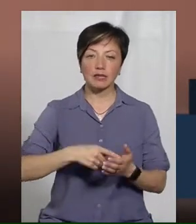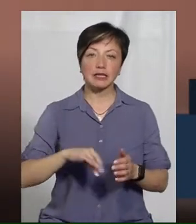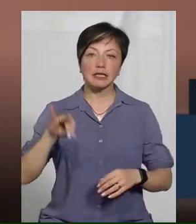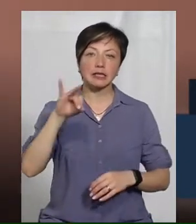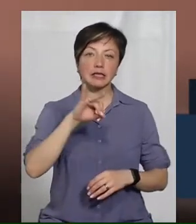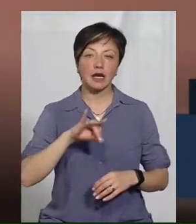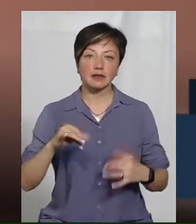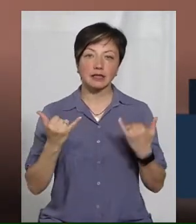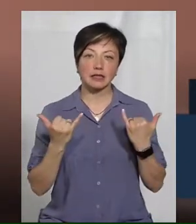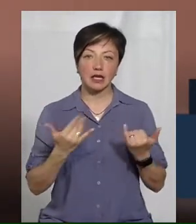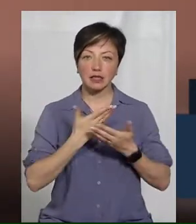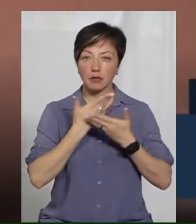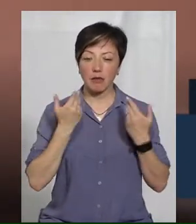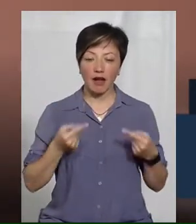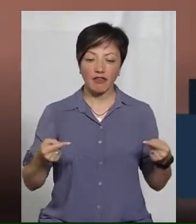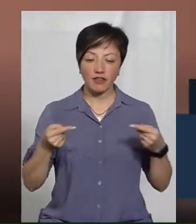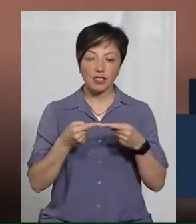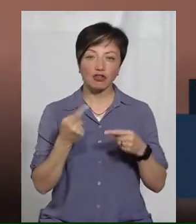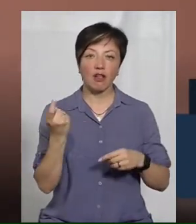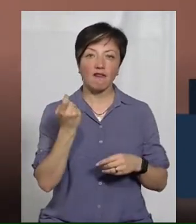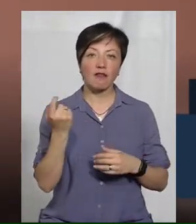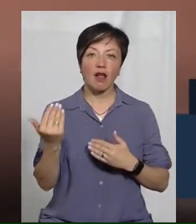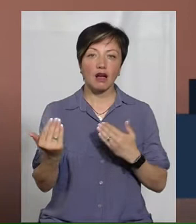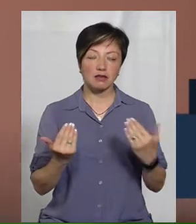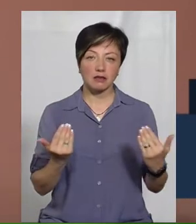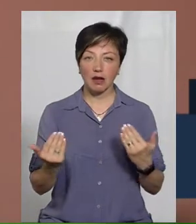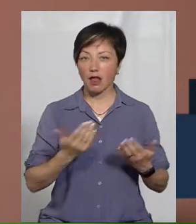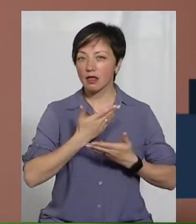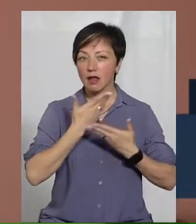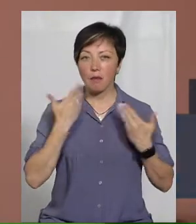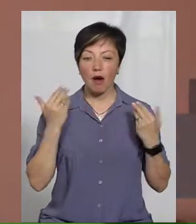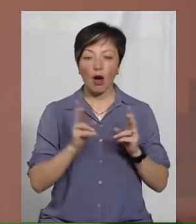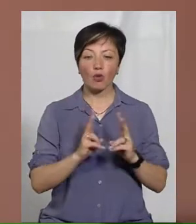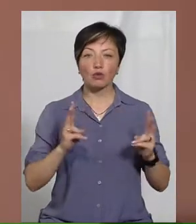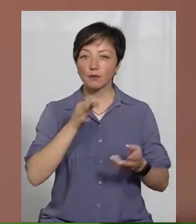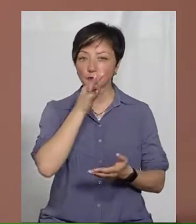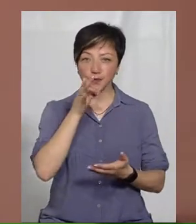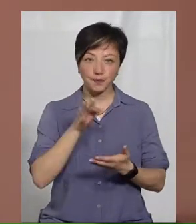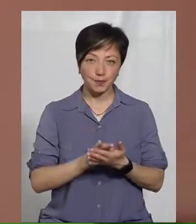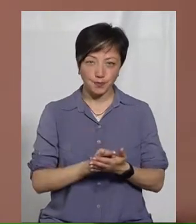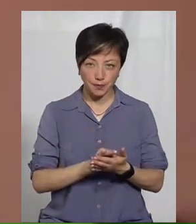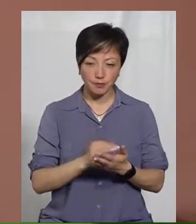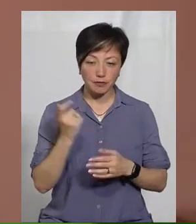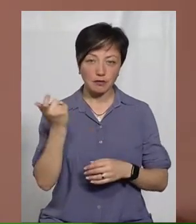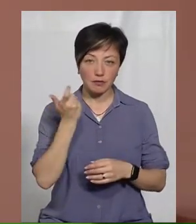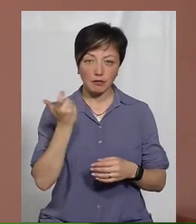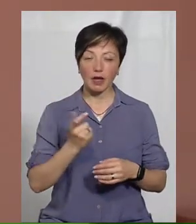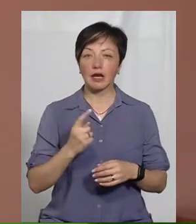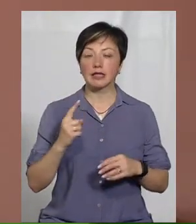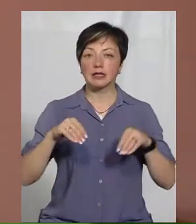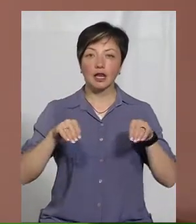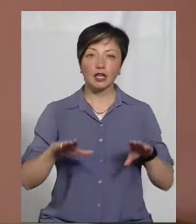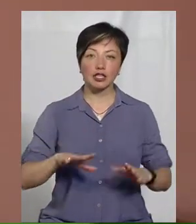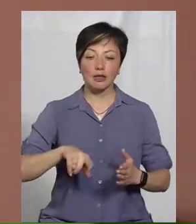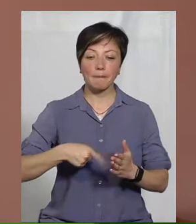наразі немає визначеного власника, вона не має балансу утримувача, єдине, що за рішенням сесії